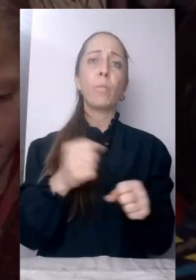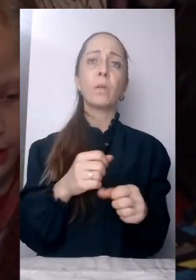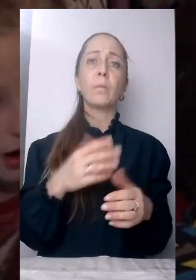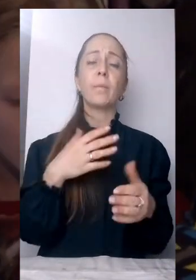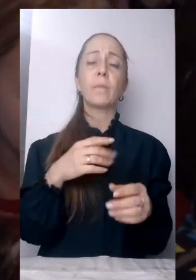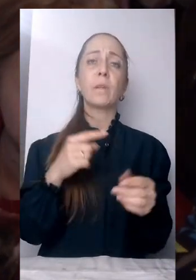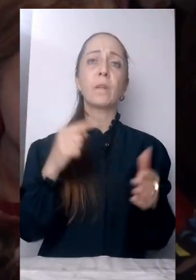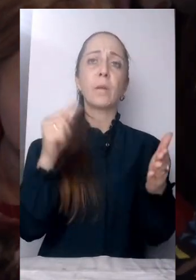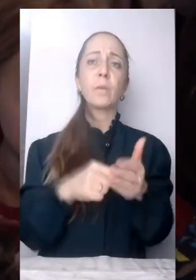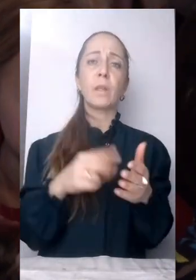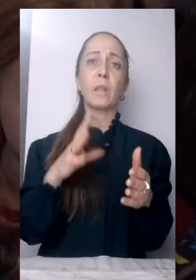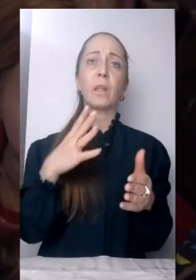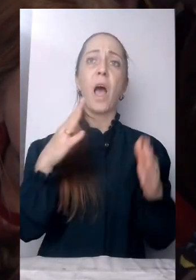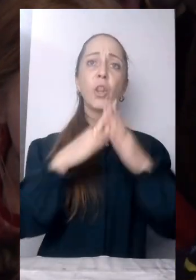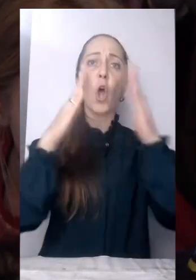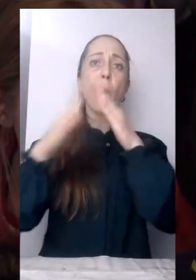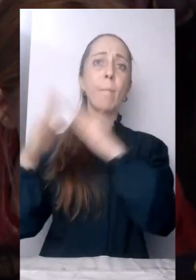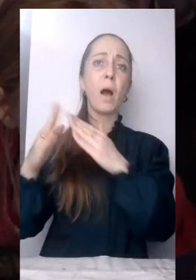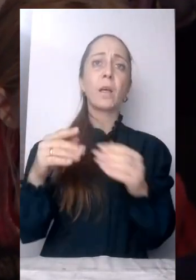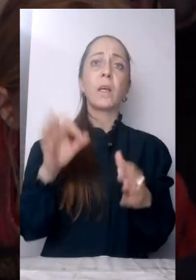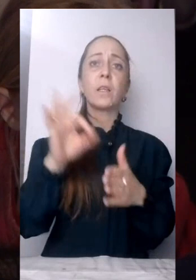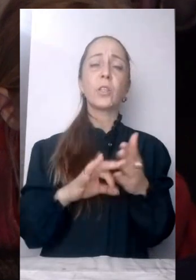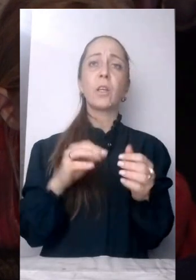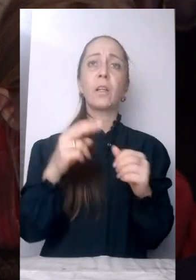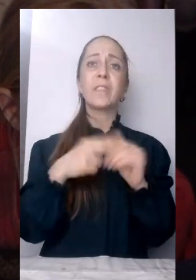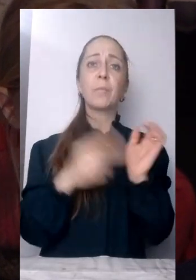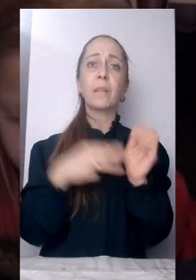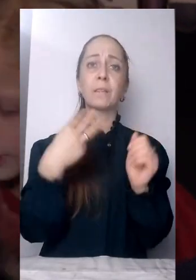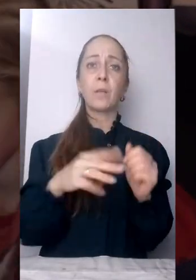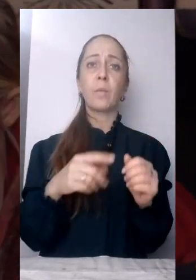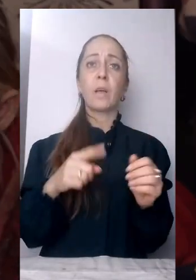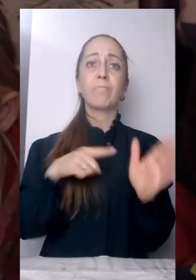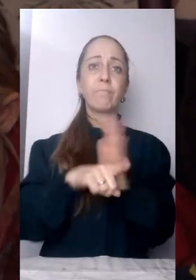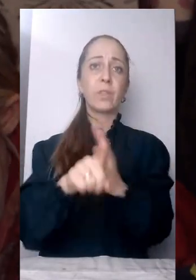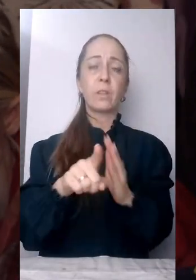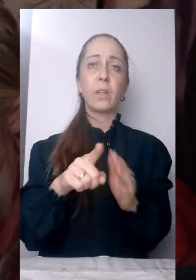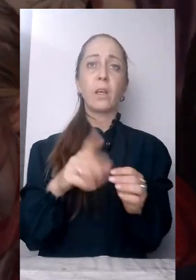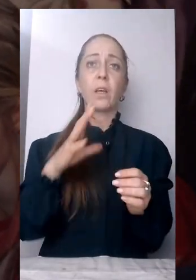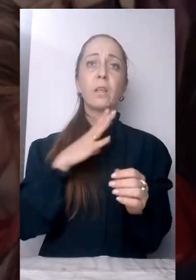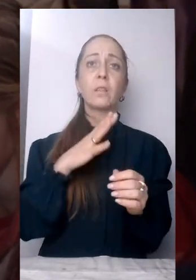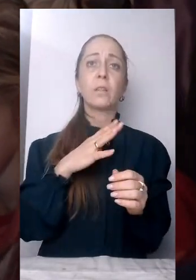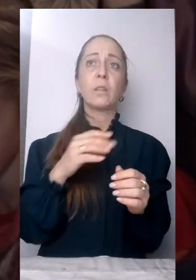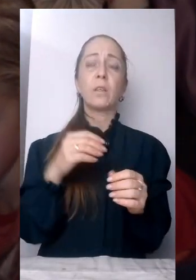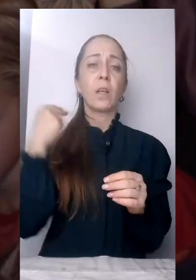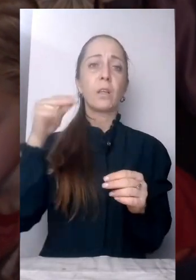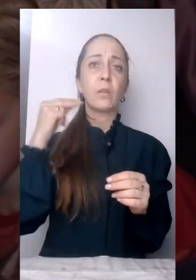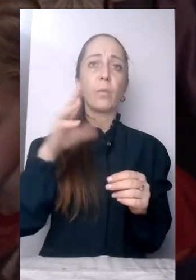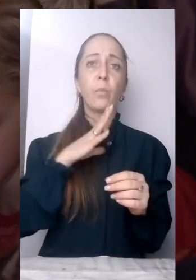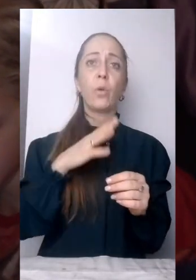вирішили уїхати в 17.30, стільки виїхали з Сумом. Колона була до 9 годин, але ми не встигли,